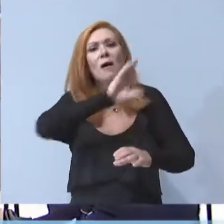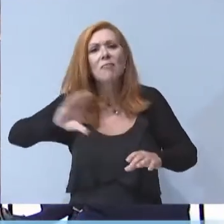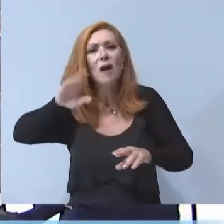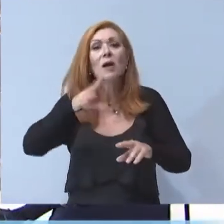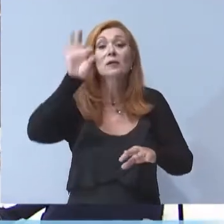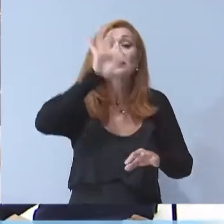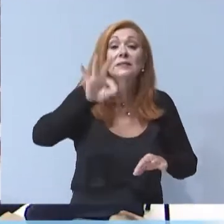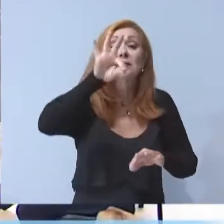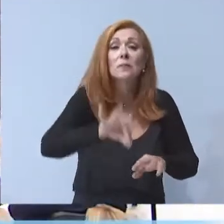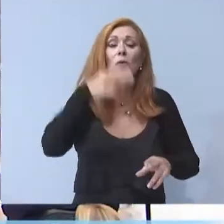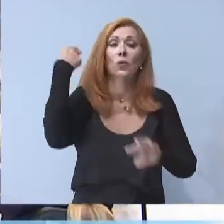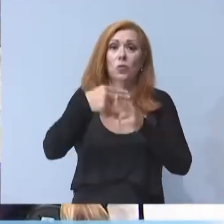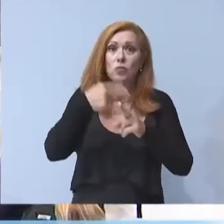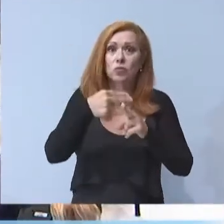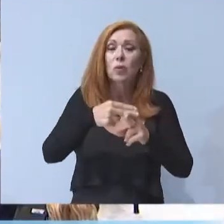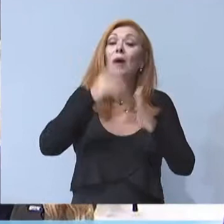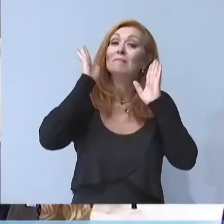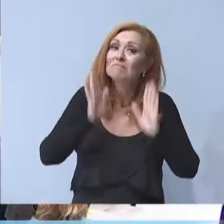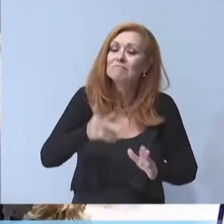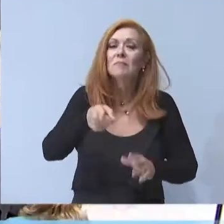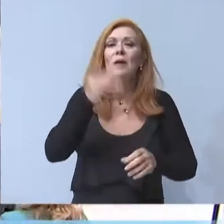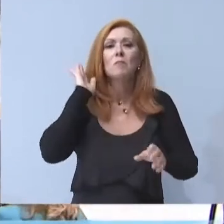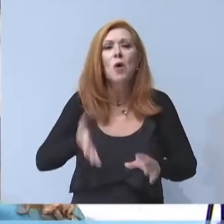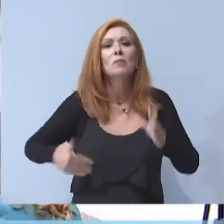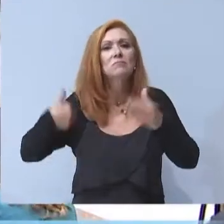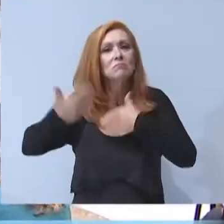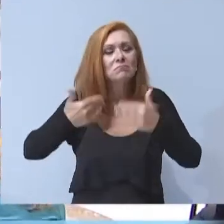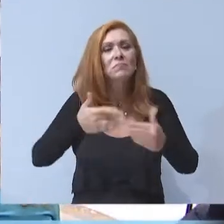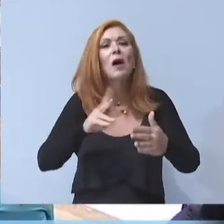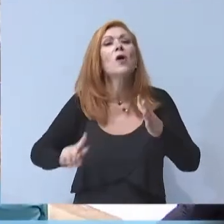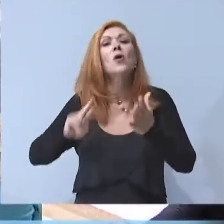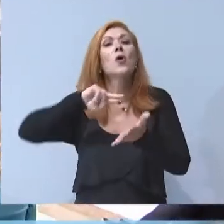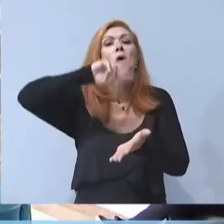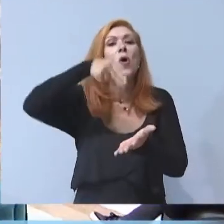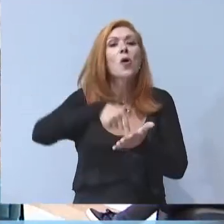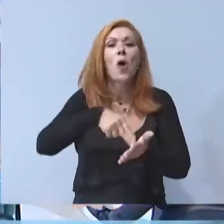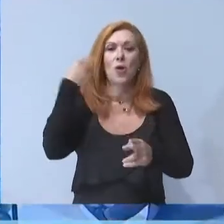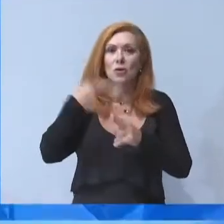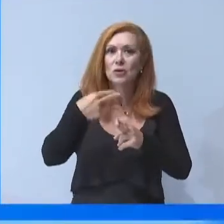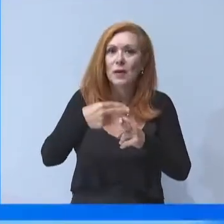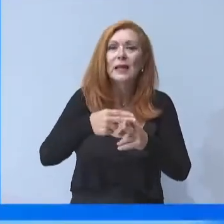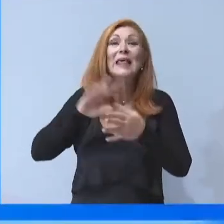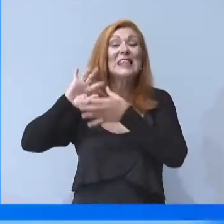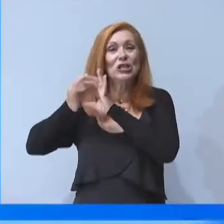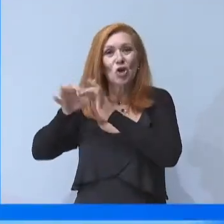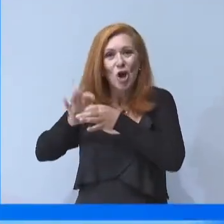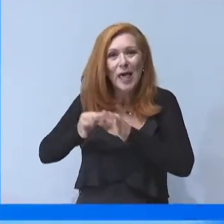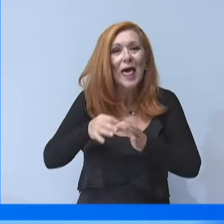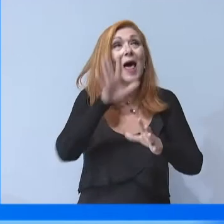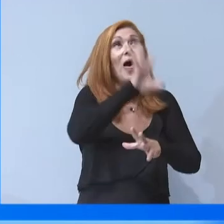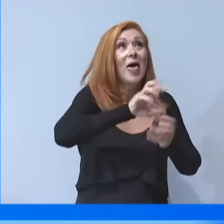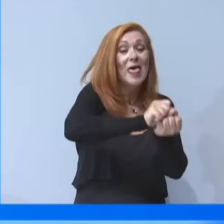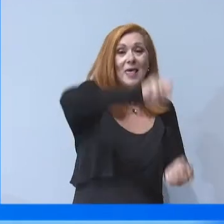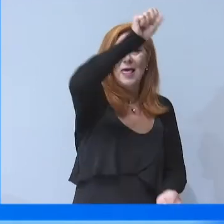προκειμένου να κατακτήσουν το ρόλο που τις ανέθεσαν σαν δίδυμες αδελφές η ιστορία και η γεωγραφία, τον ρόλο που